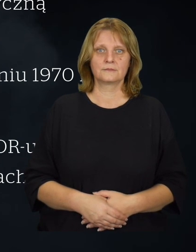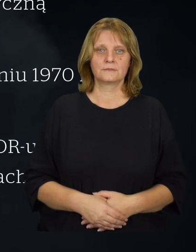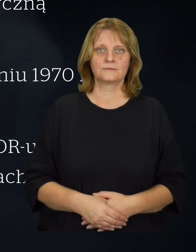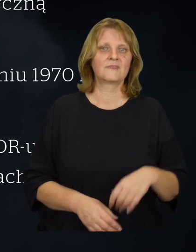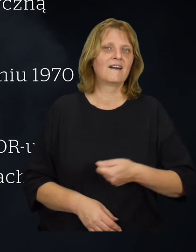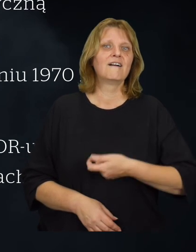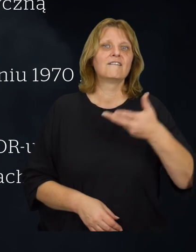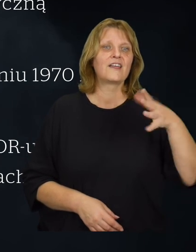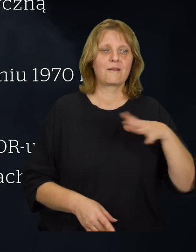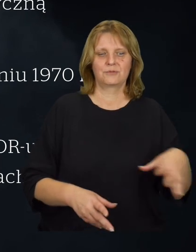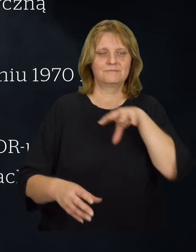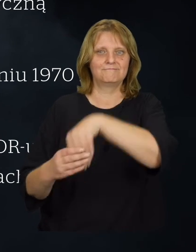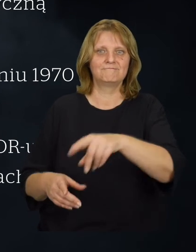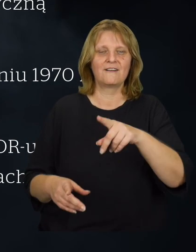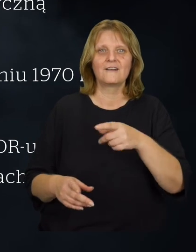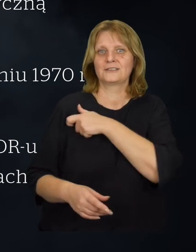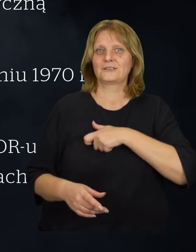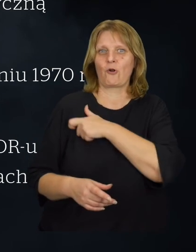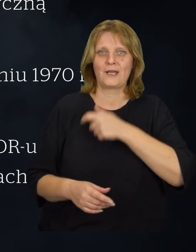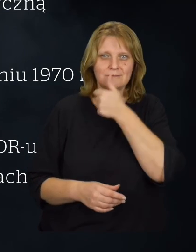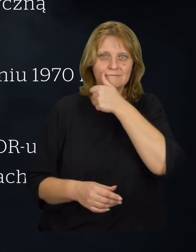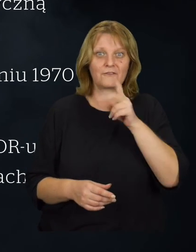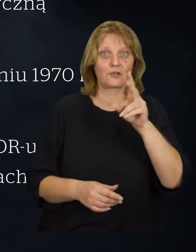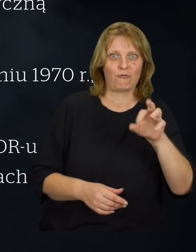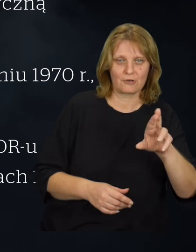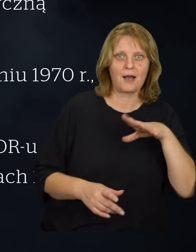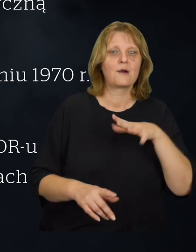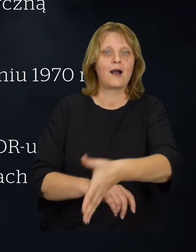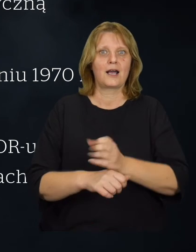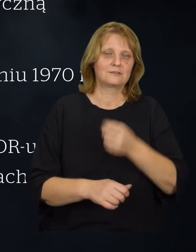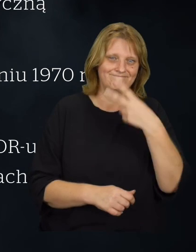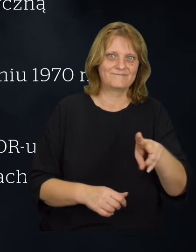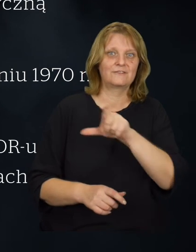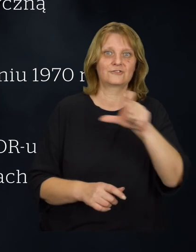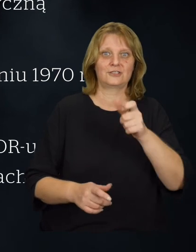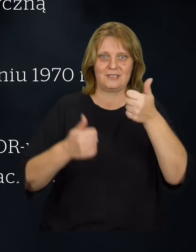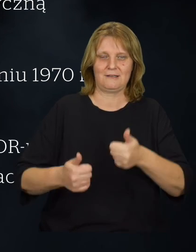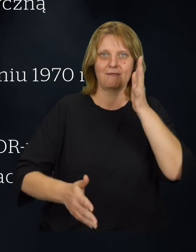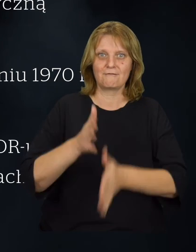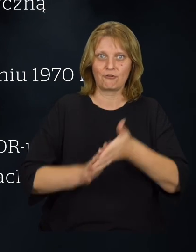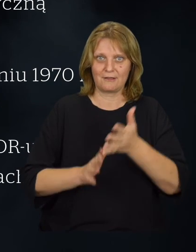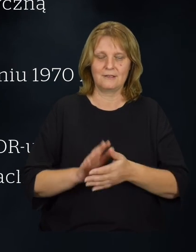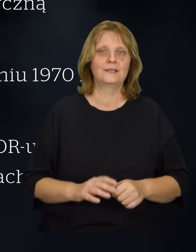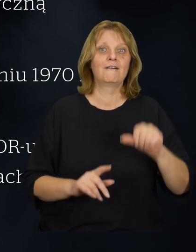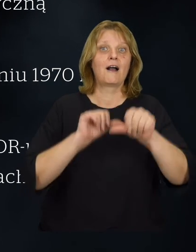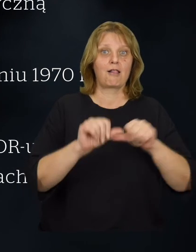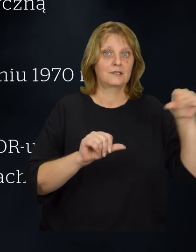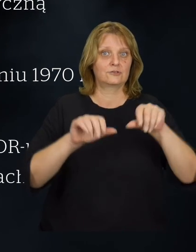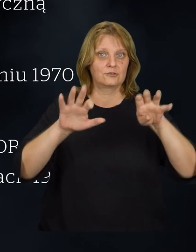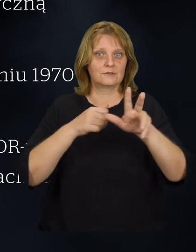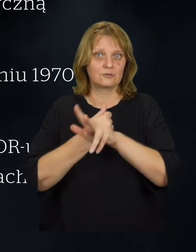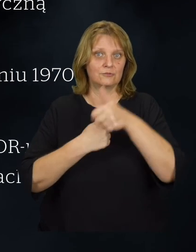Wielu działało w strukturach podziemnej solidarności i KOR-u i zostało aresztowanych ponownie w czasie stanu wojennego w latach